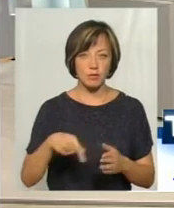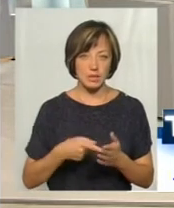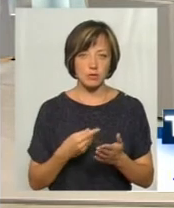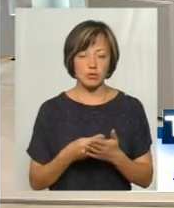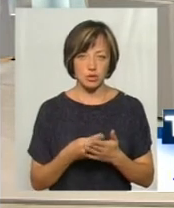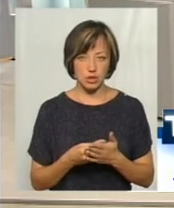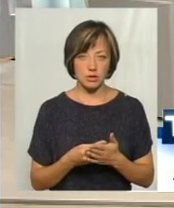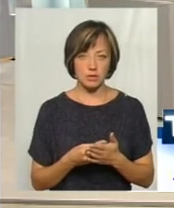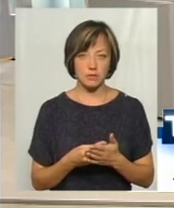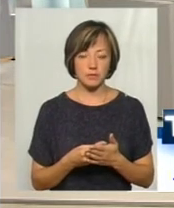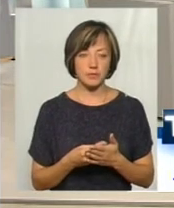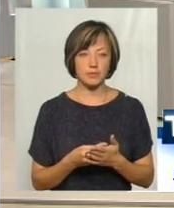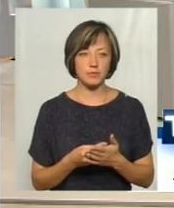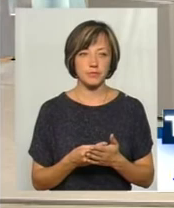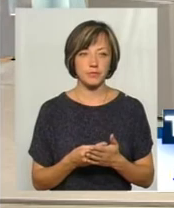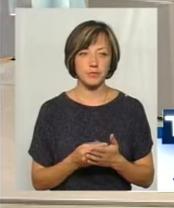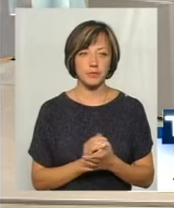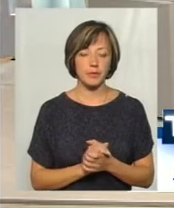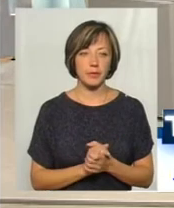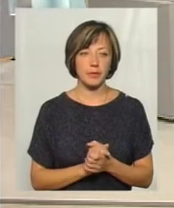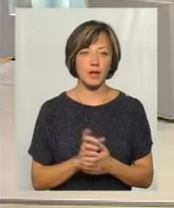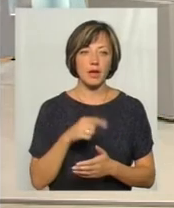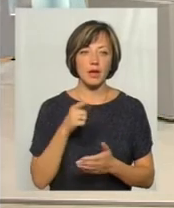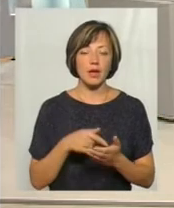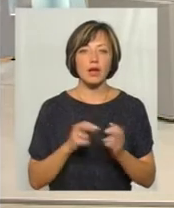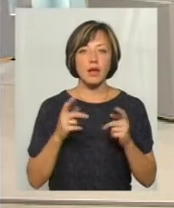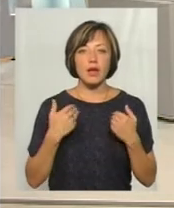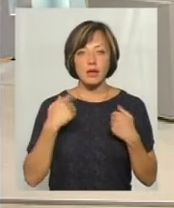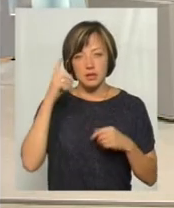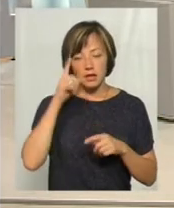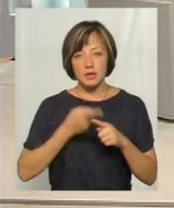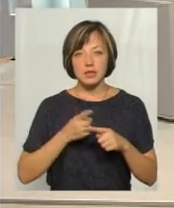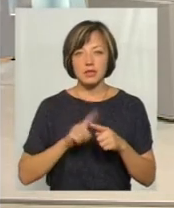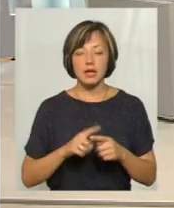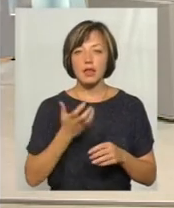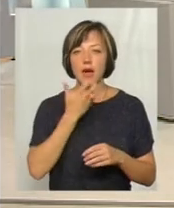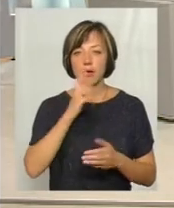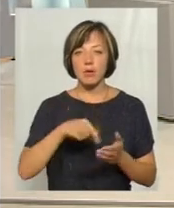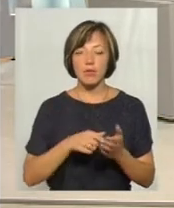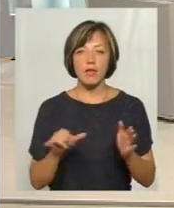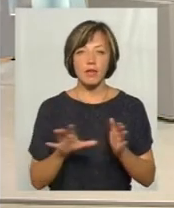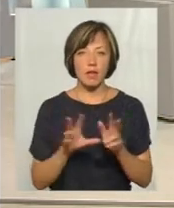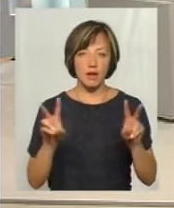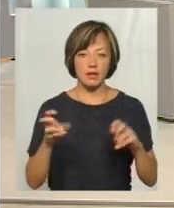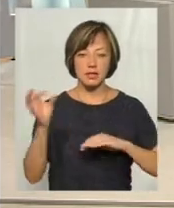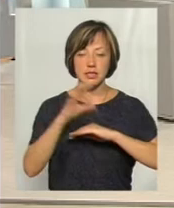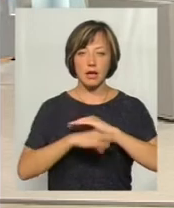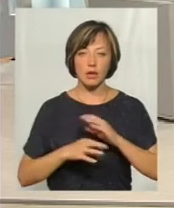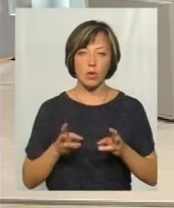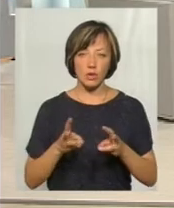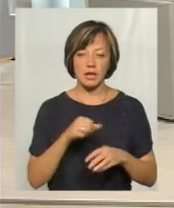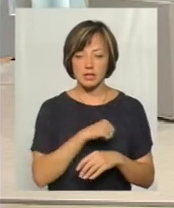бюджет за рахунок платників податків. Ну, взагалі, наскільки мені відомо, це було більш теплокомуненерго, південно-західні, ми самі